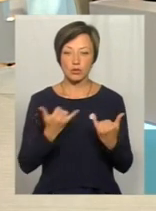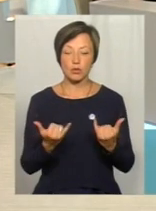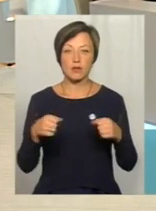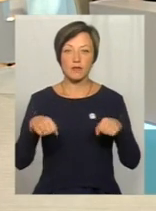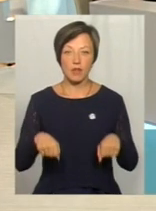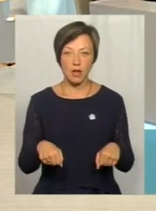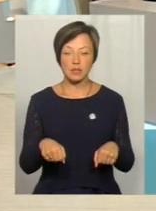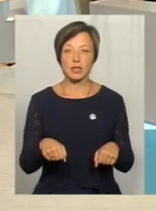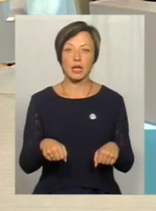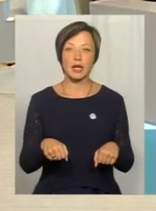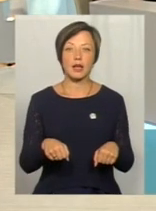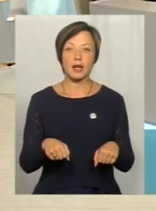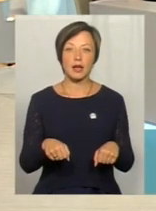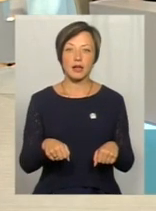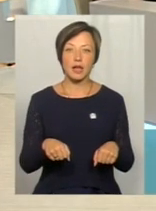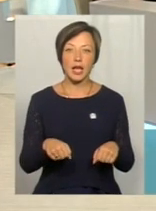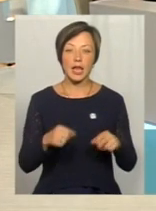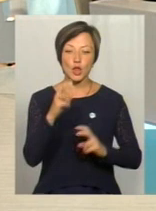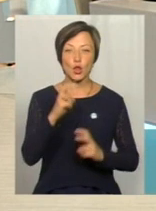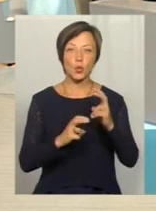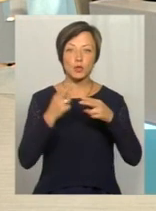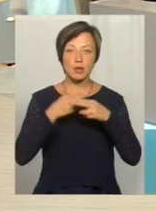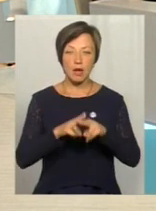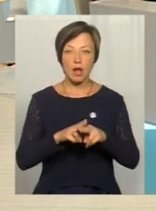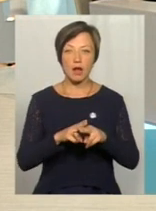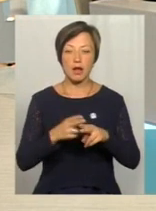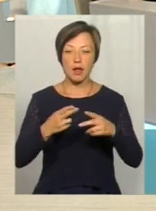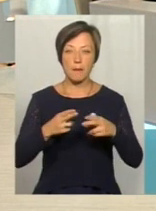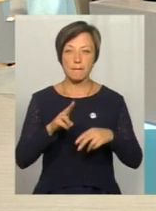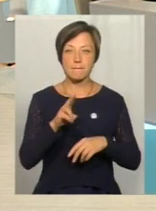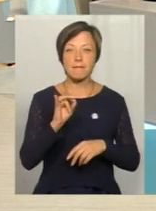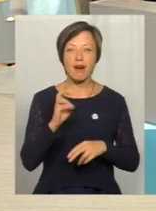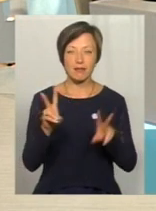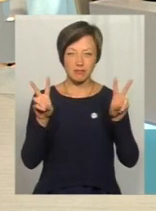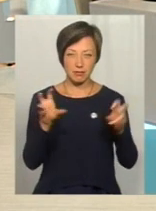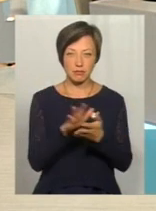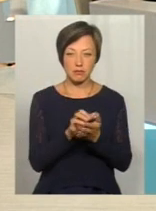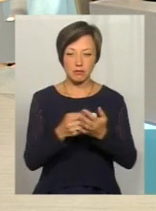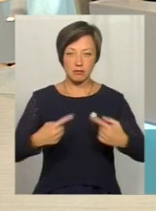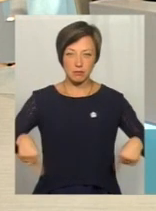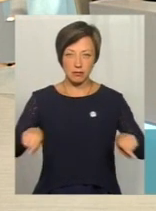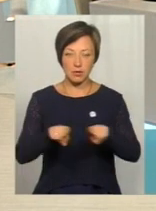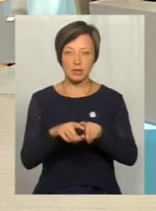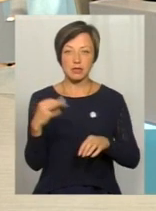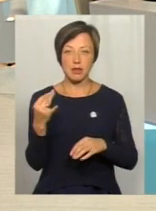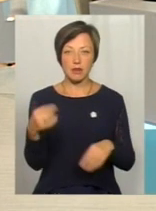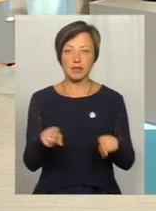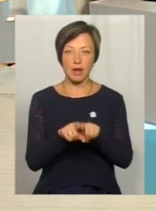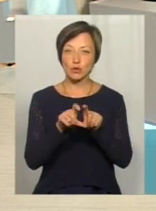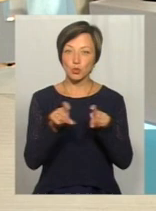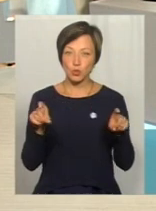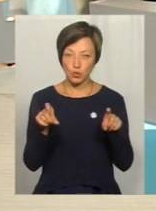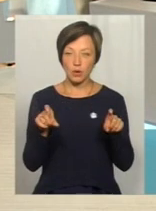влада. Індустріальний парк дуже цікаво має бути взагалі ця така структура.